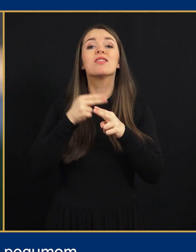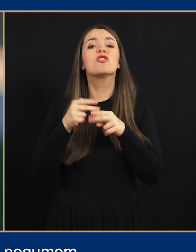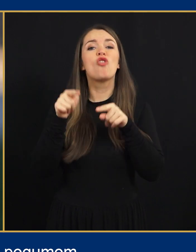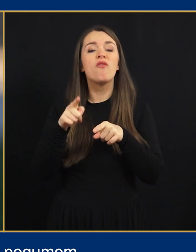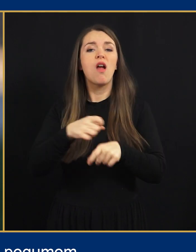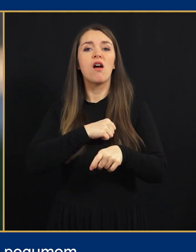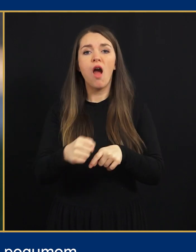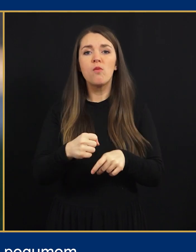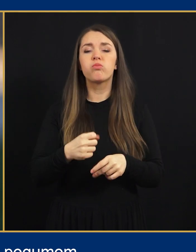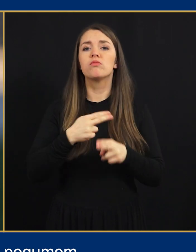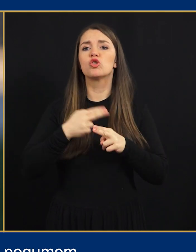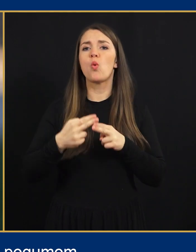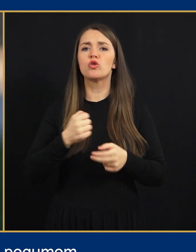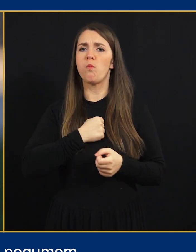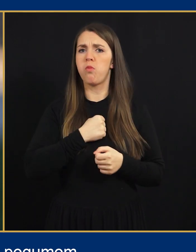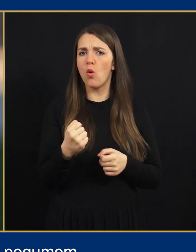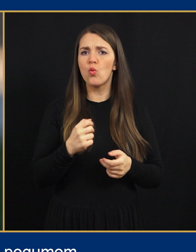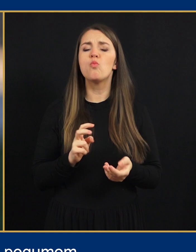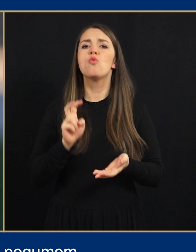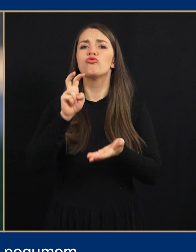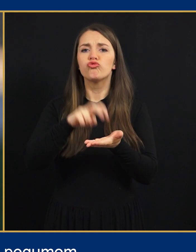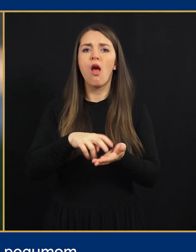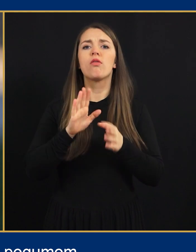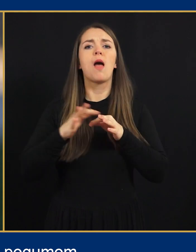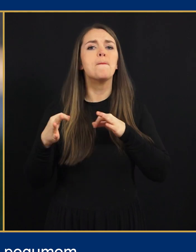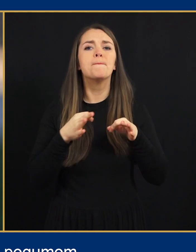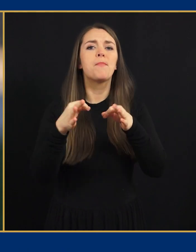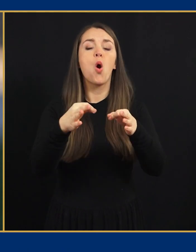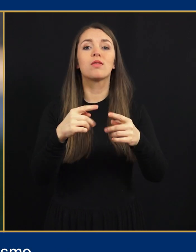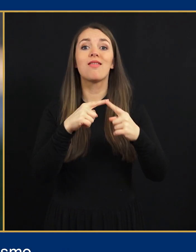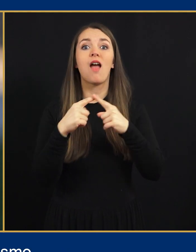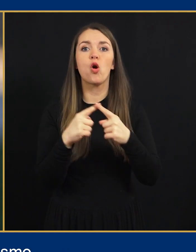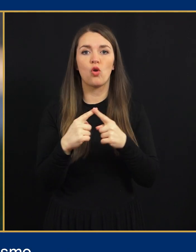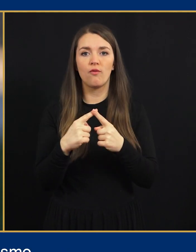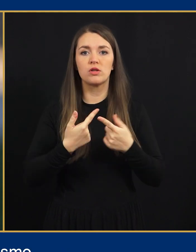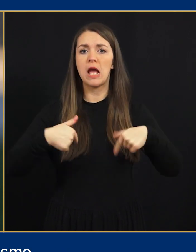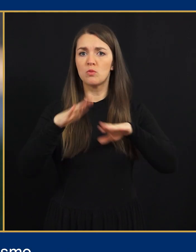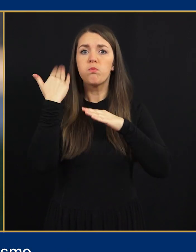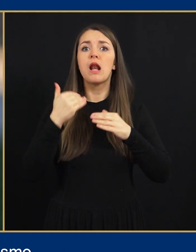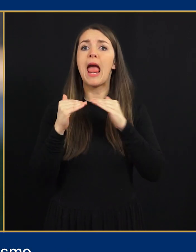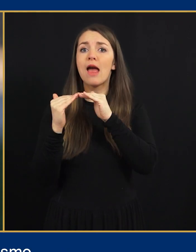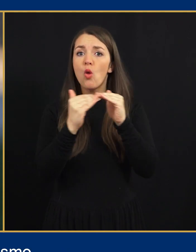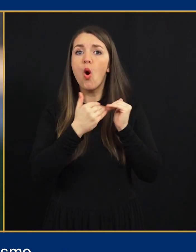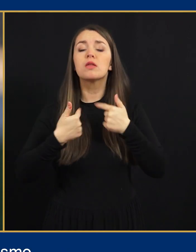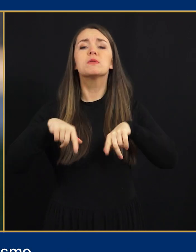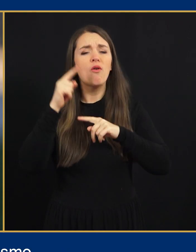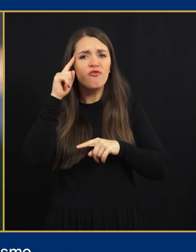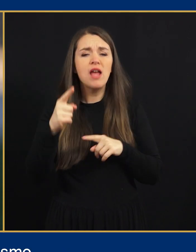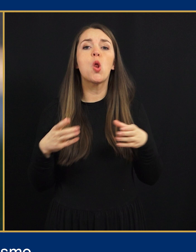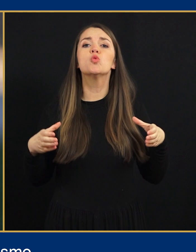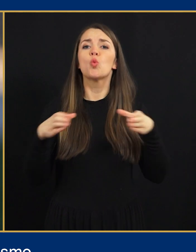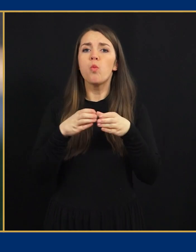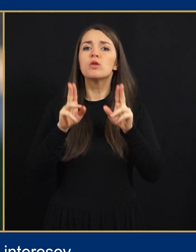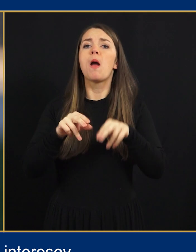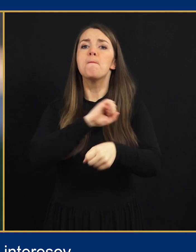hrabro in z državljanskim pogumom stopila na pot negotovosti Bili smo enotni in vedeli smo, da je v skupnosti